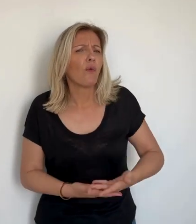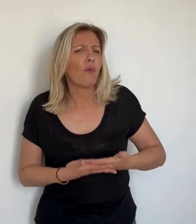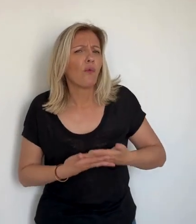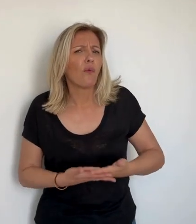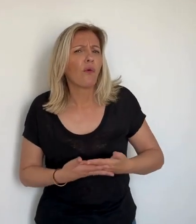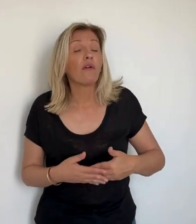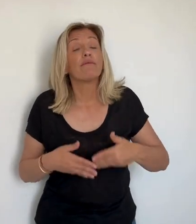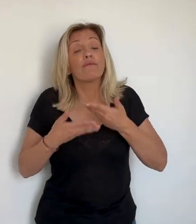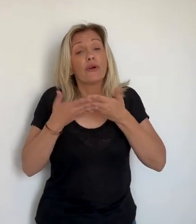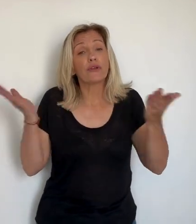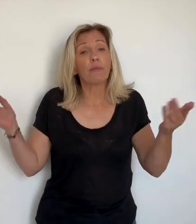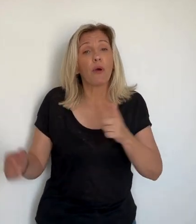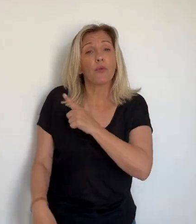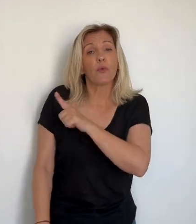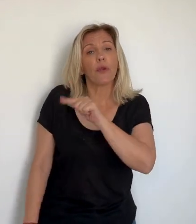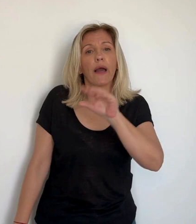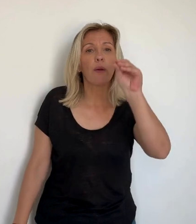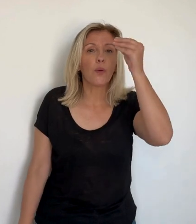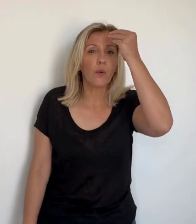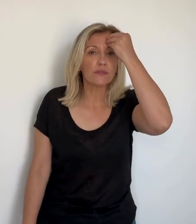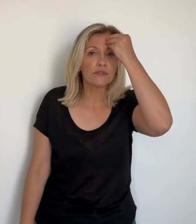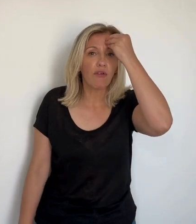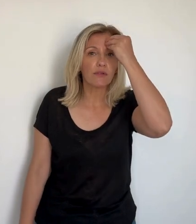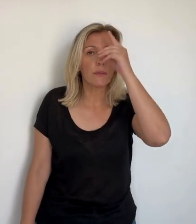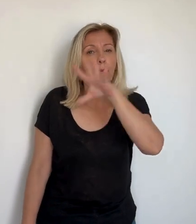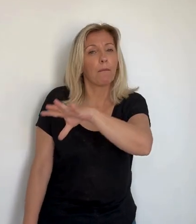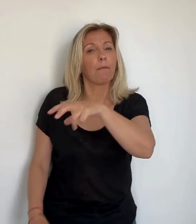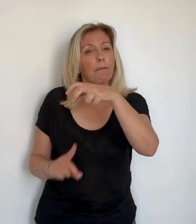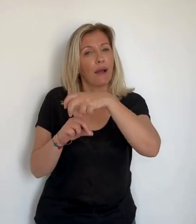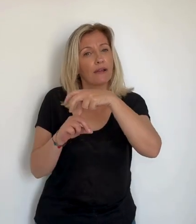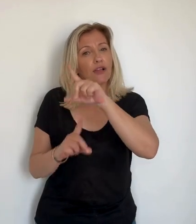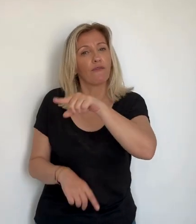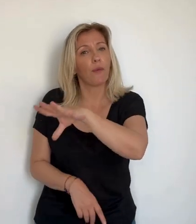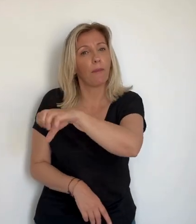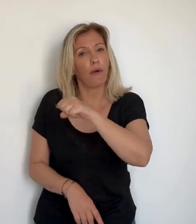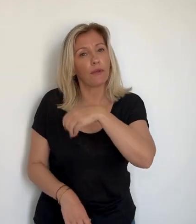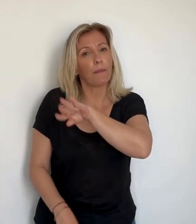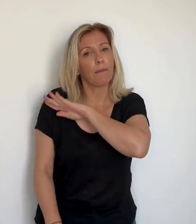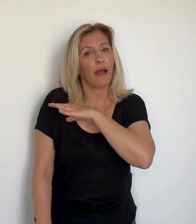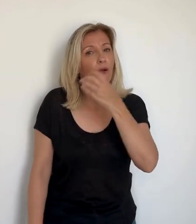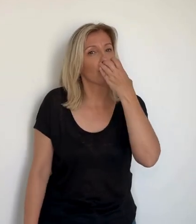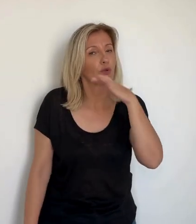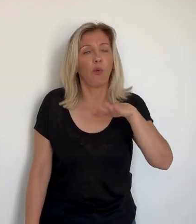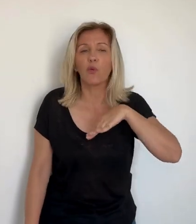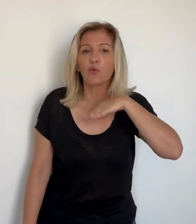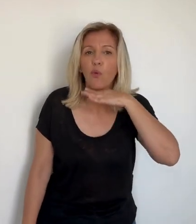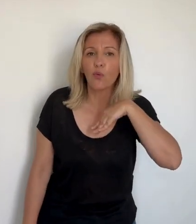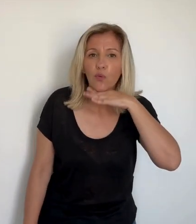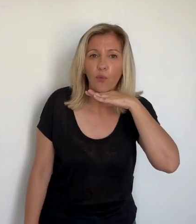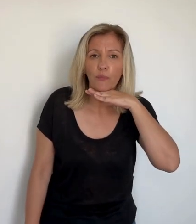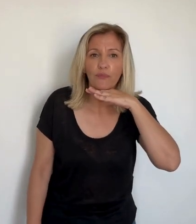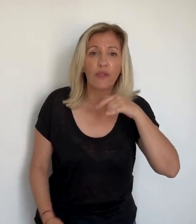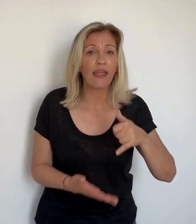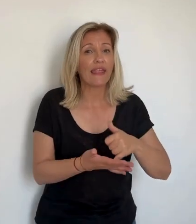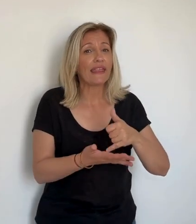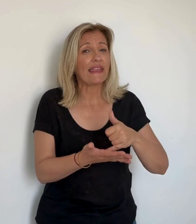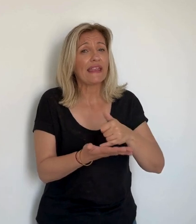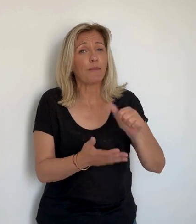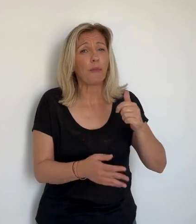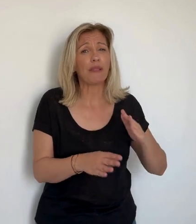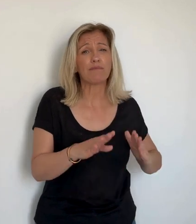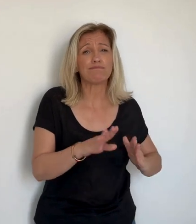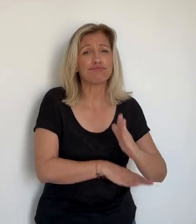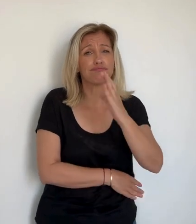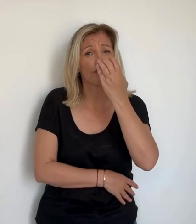dans l'août, on a pris une crème solaire, SPF 50. Parce qu'un 10-8-9, on crame. Donc oui, c'est tout. Vous ne prenez pas de parasol